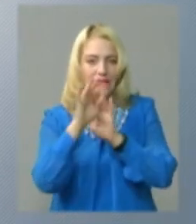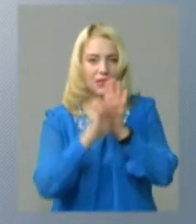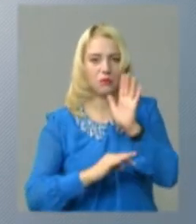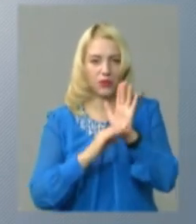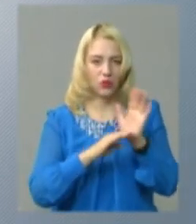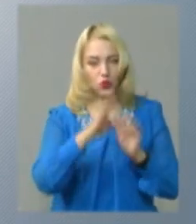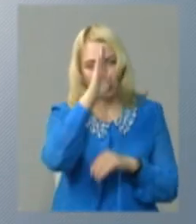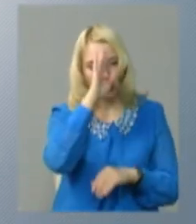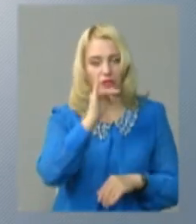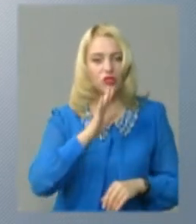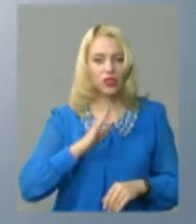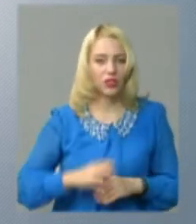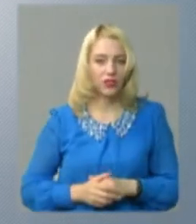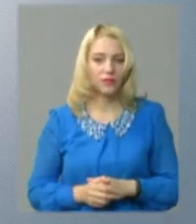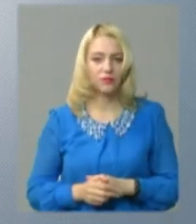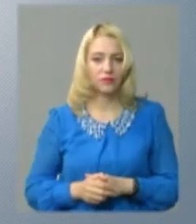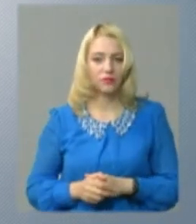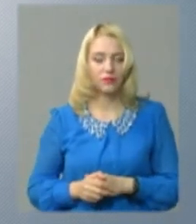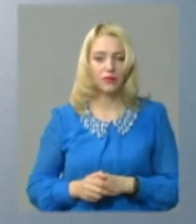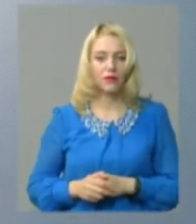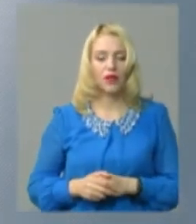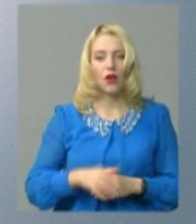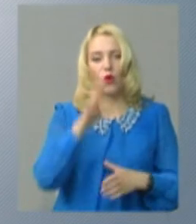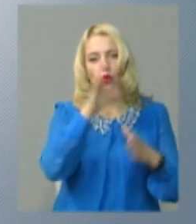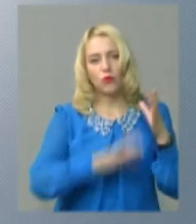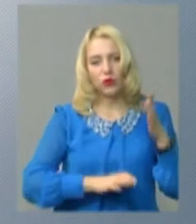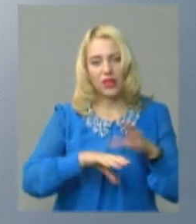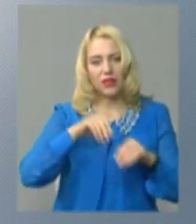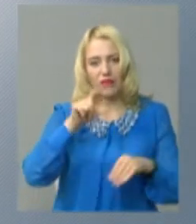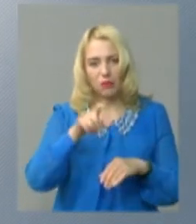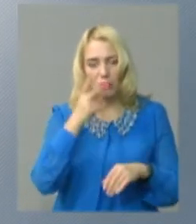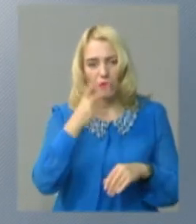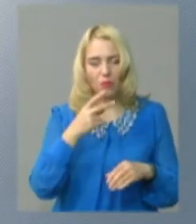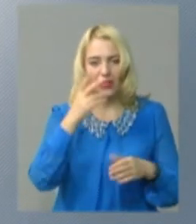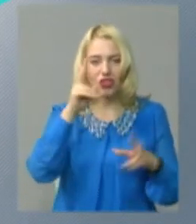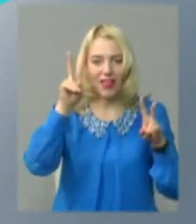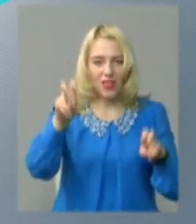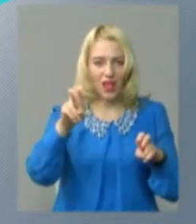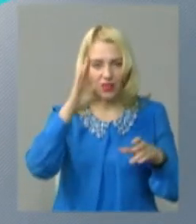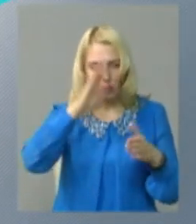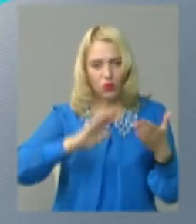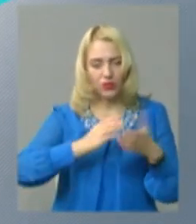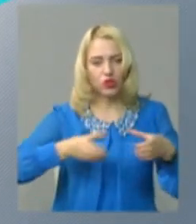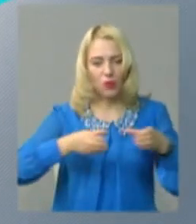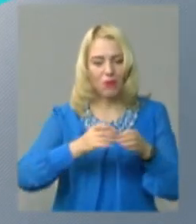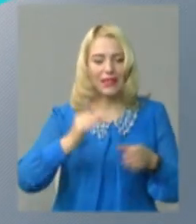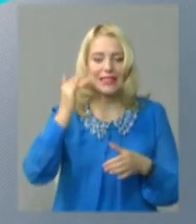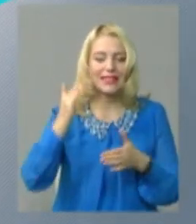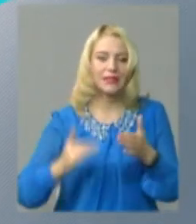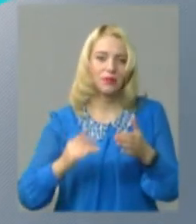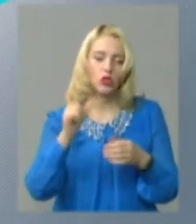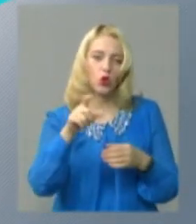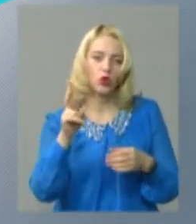чоловіків і жінок. У бюлетені виборець побачить і назву партії, і список кандидатів, яких вона